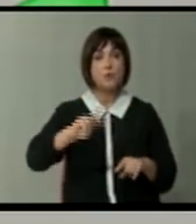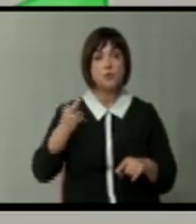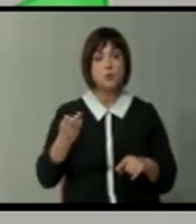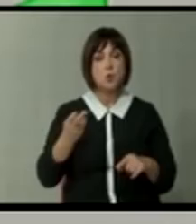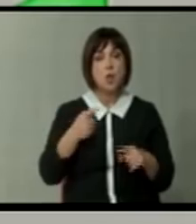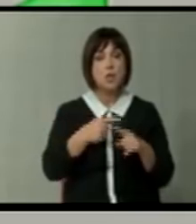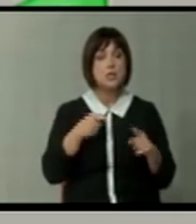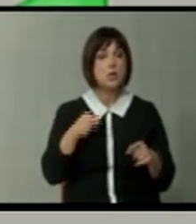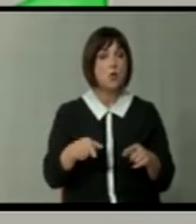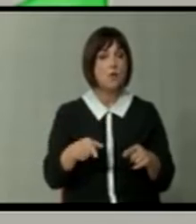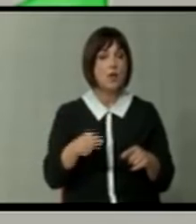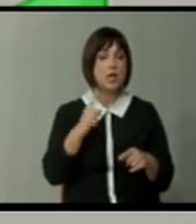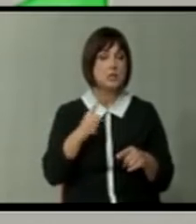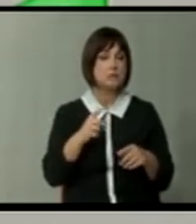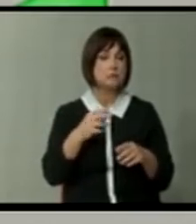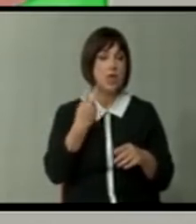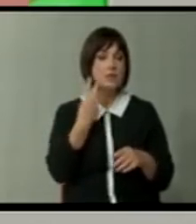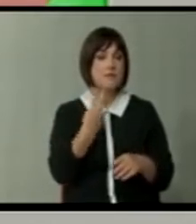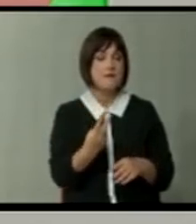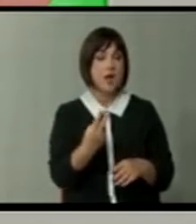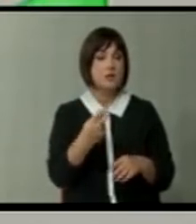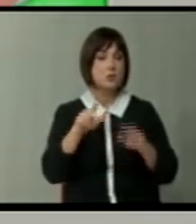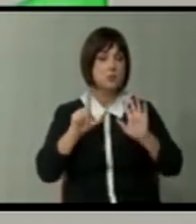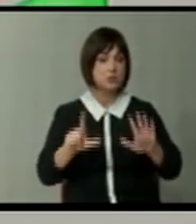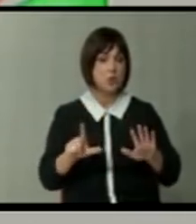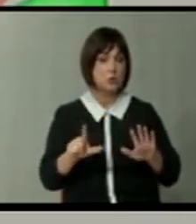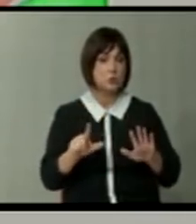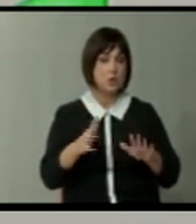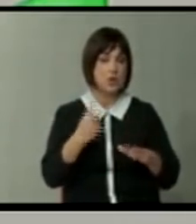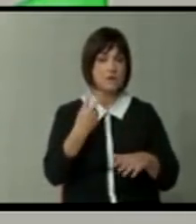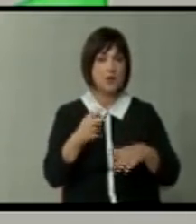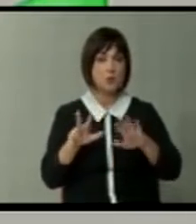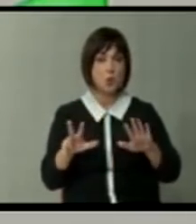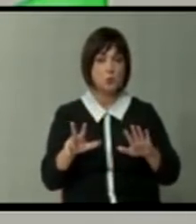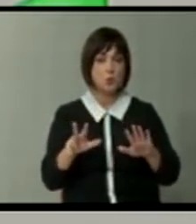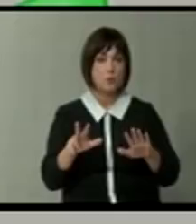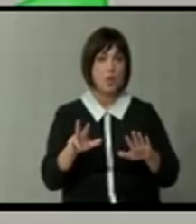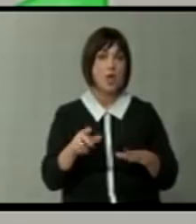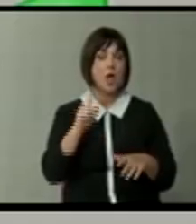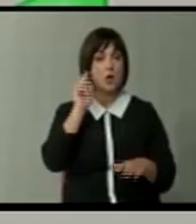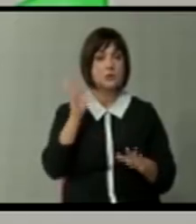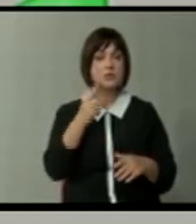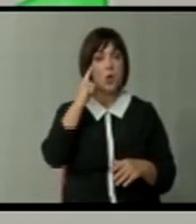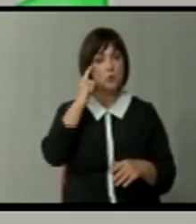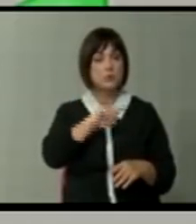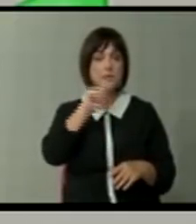компоненти. Таа една структура на 27 или 8, ако се уште, се смета